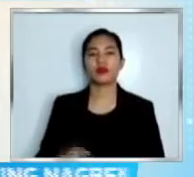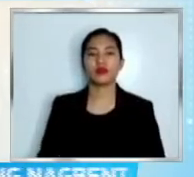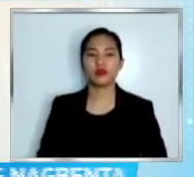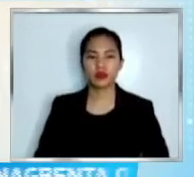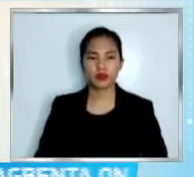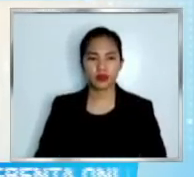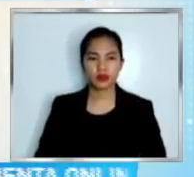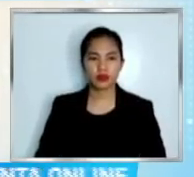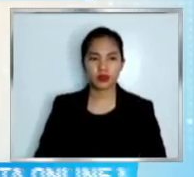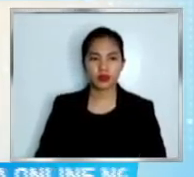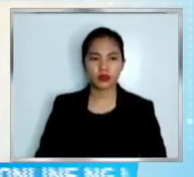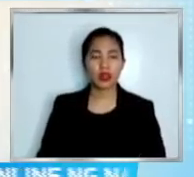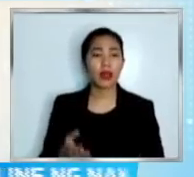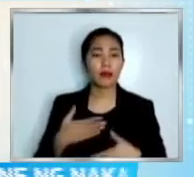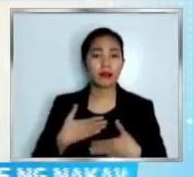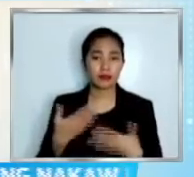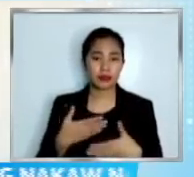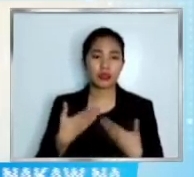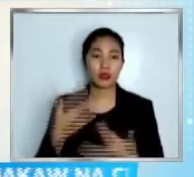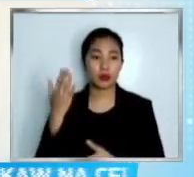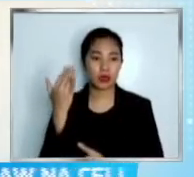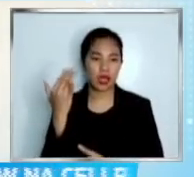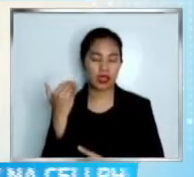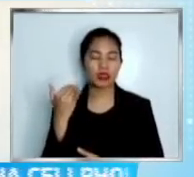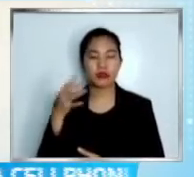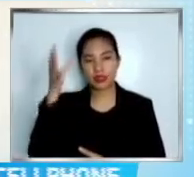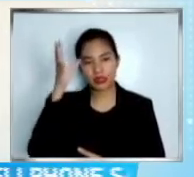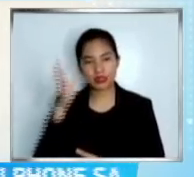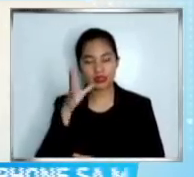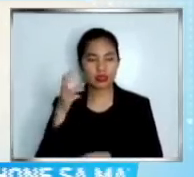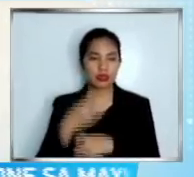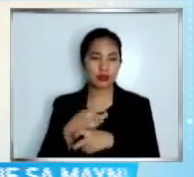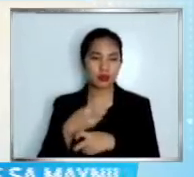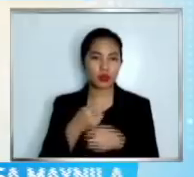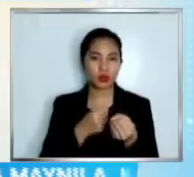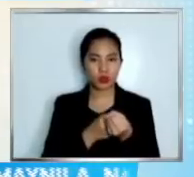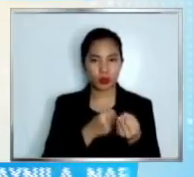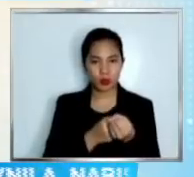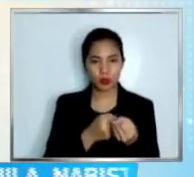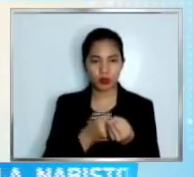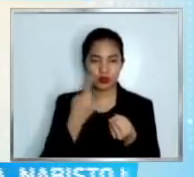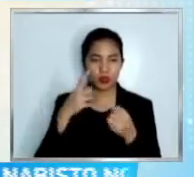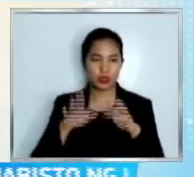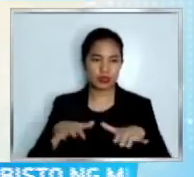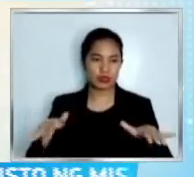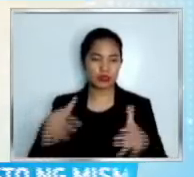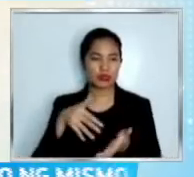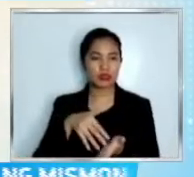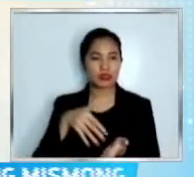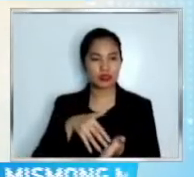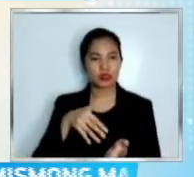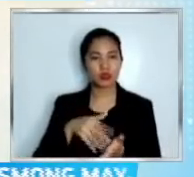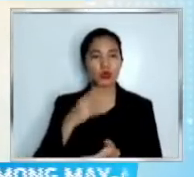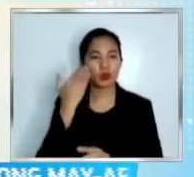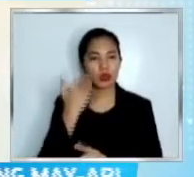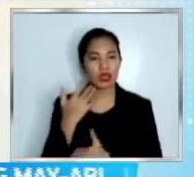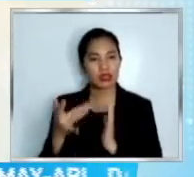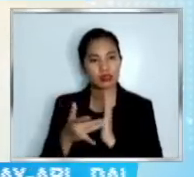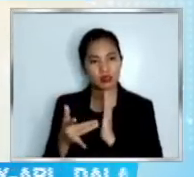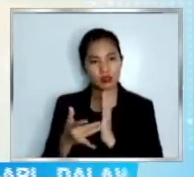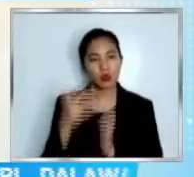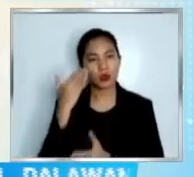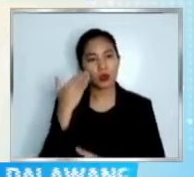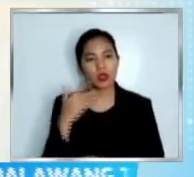pagluluwag dahil nahihirapan na rin daw ang mga magulang na kagaya niya. Kulang na raw sa gadget, e kulang pa sa pangload araw-araw.